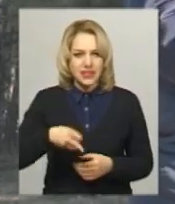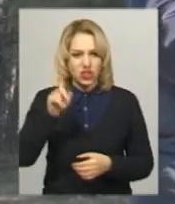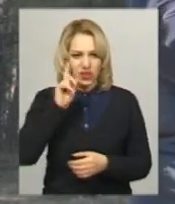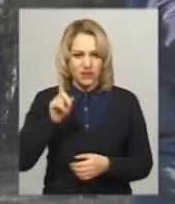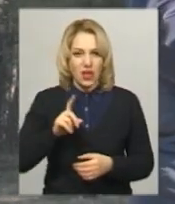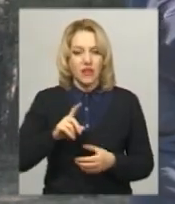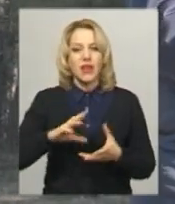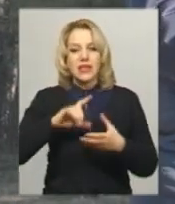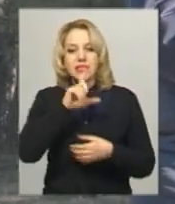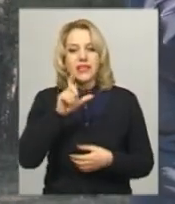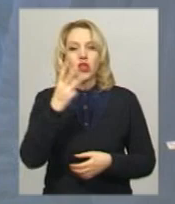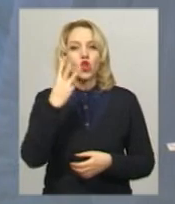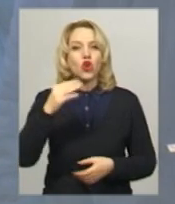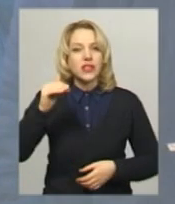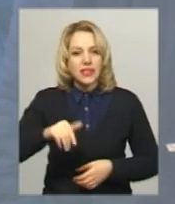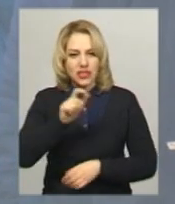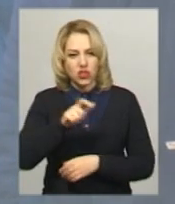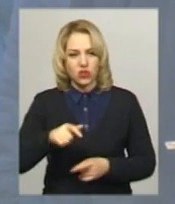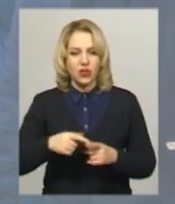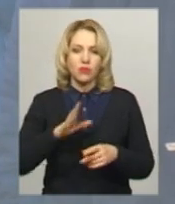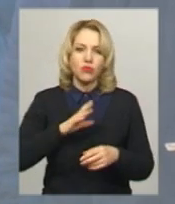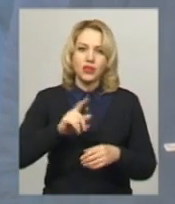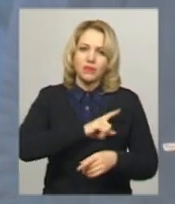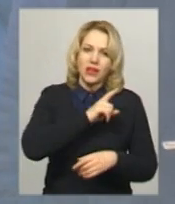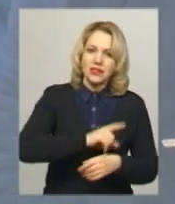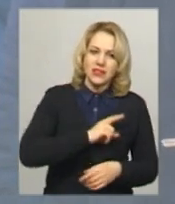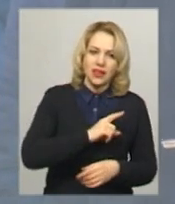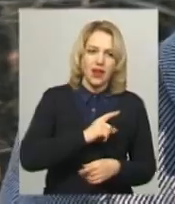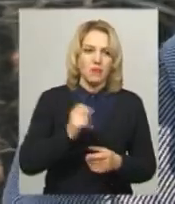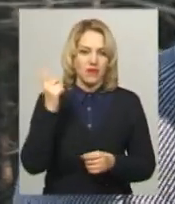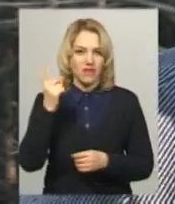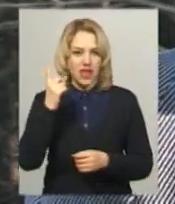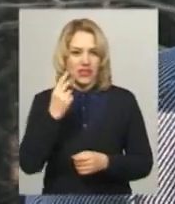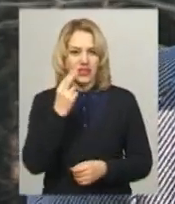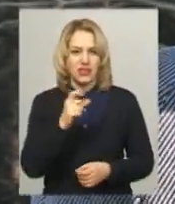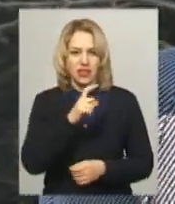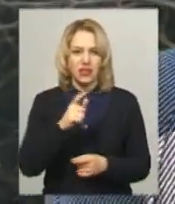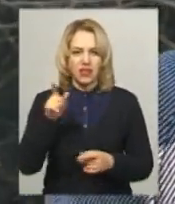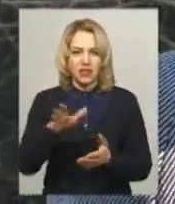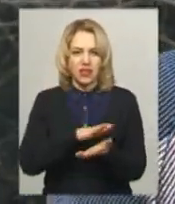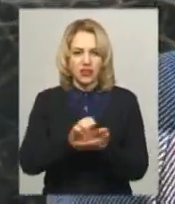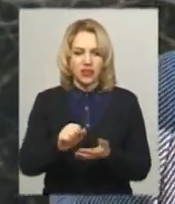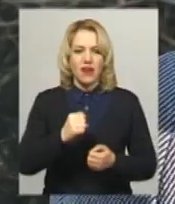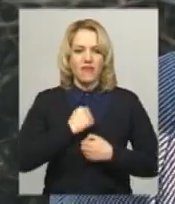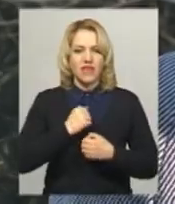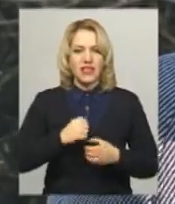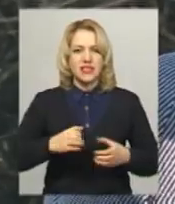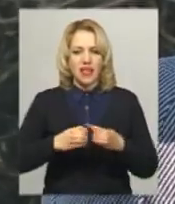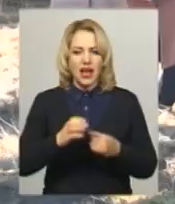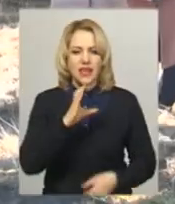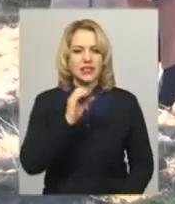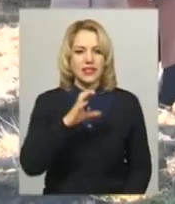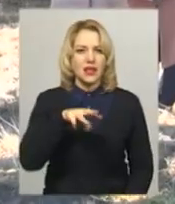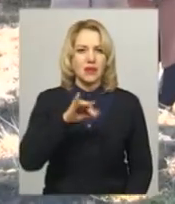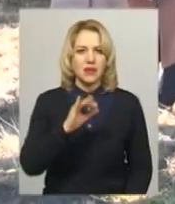жителів. Вони були ремісниками та торговцями, власниками понад 20 мануфактур. Їх винищили війська Семесенка, каже директор Гвардійського НВК